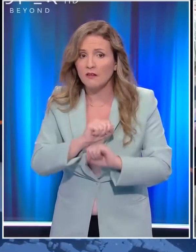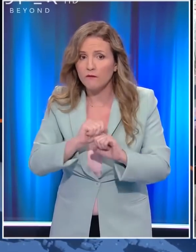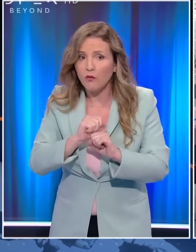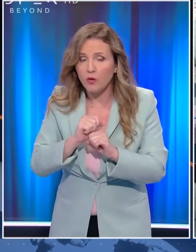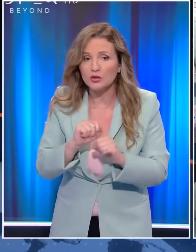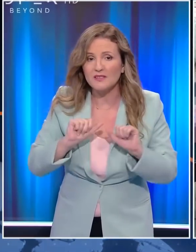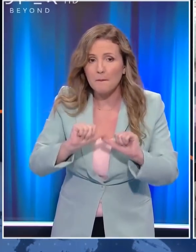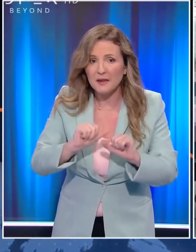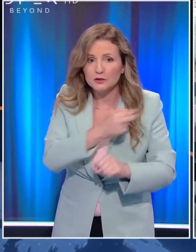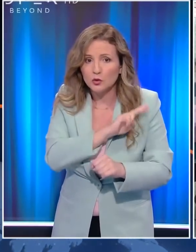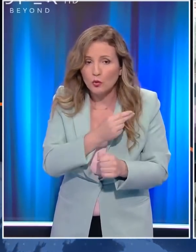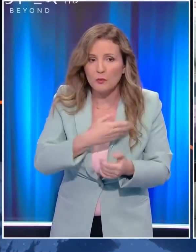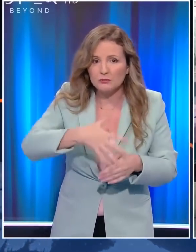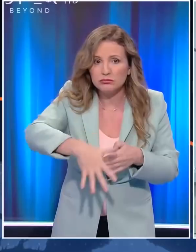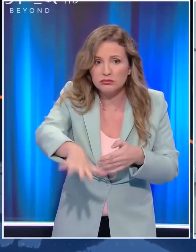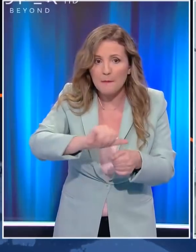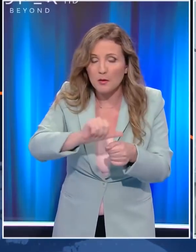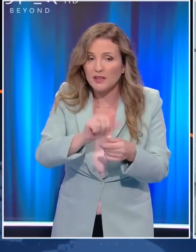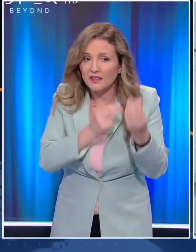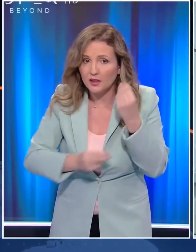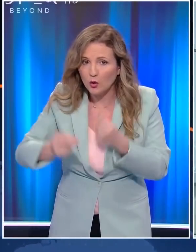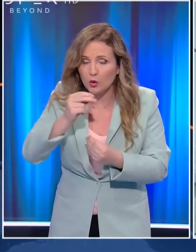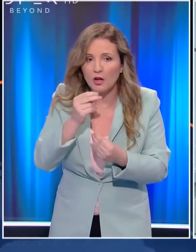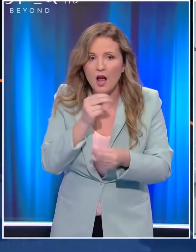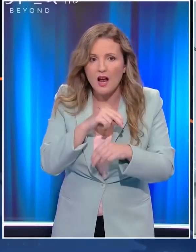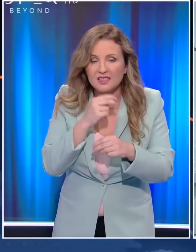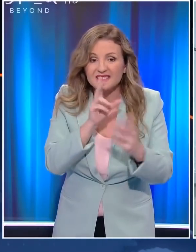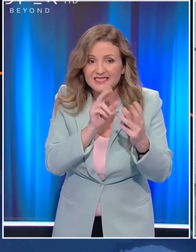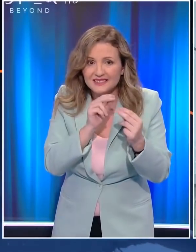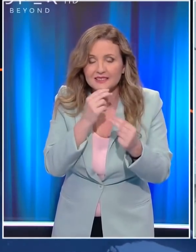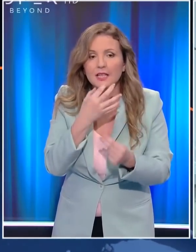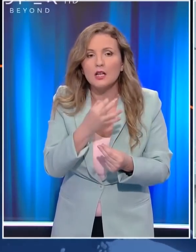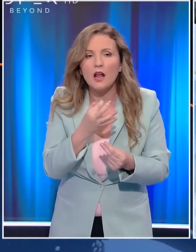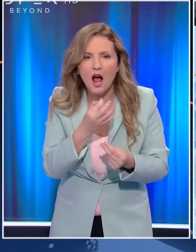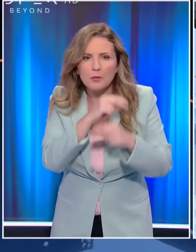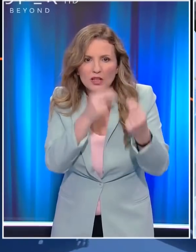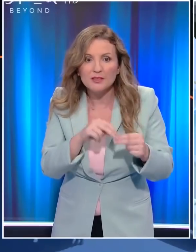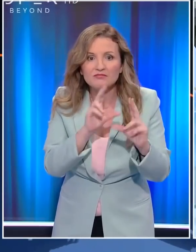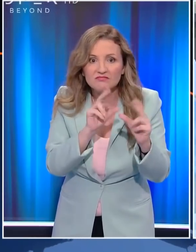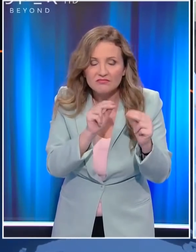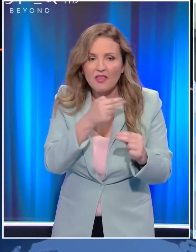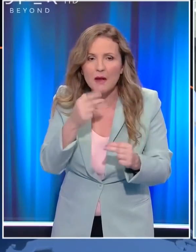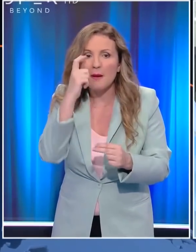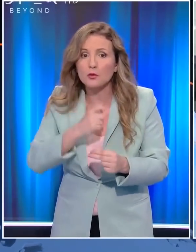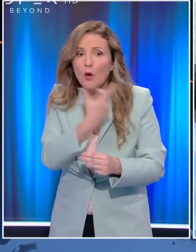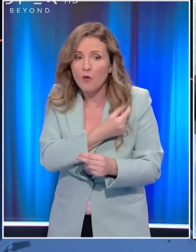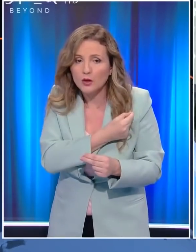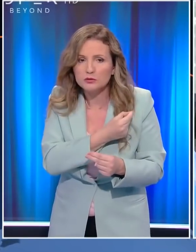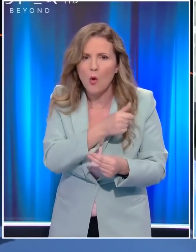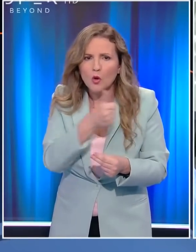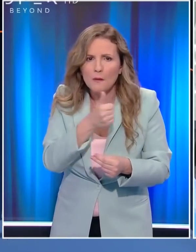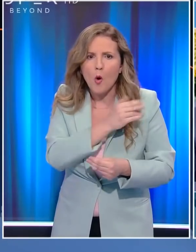μεγαλύτερη πίεση στο σύστημα υγείας μέσα στους επόμενους μήνες, φουντώνει η συζήτηση για επέκταση της υποχρεωτικότητας των εμβολιασμών και σε άλλες